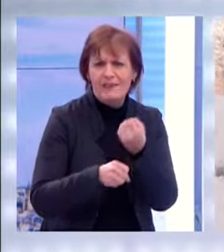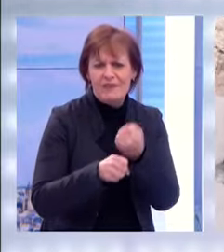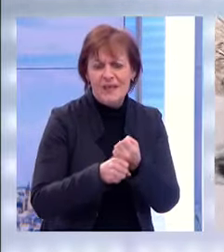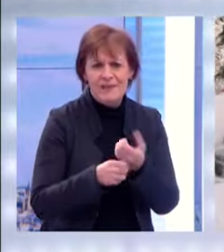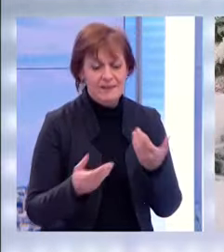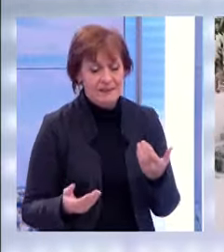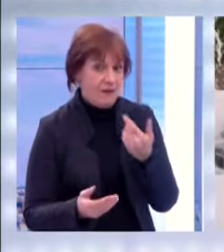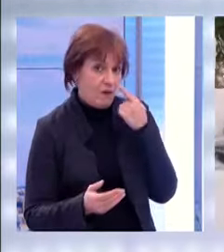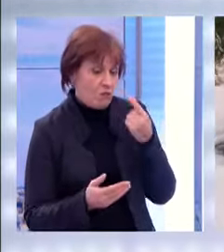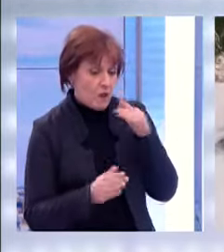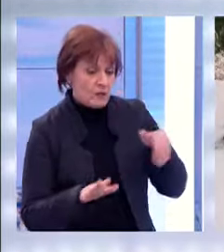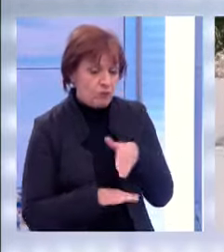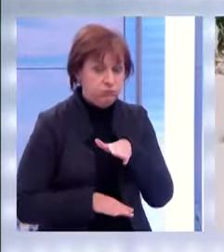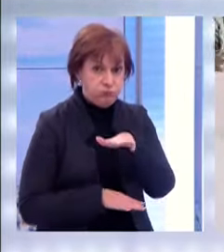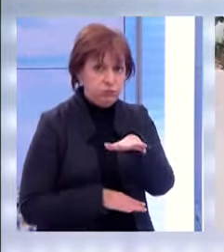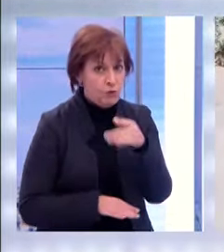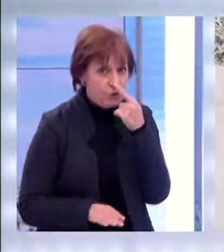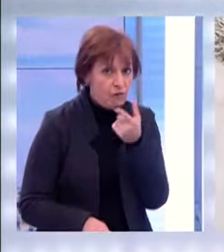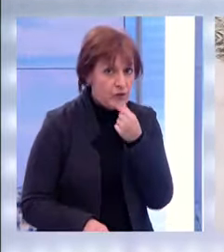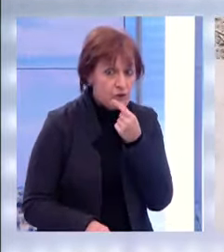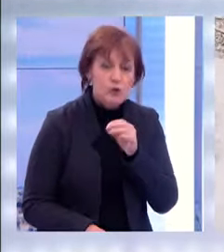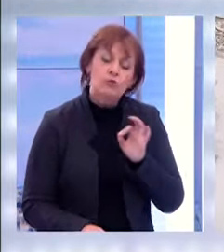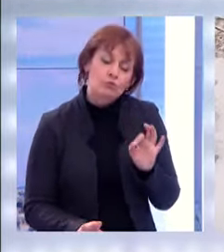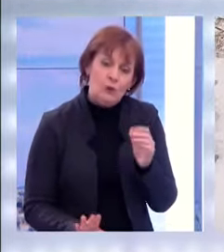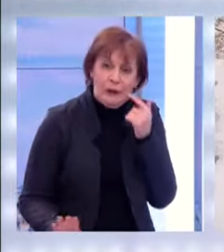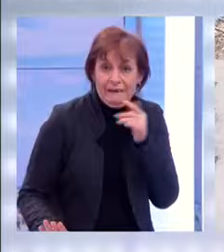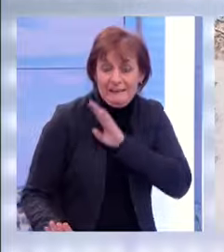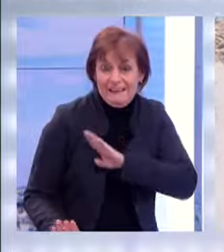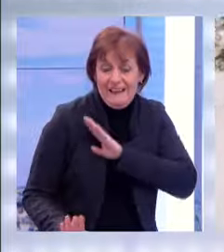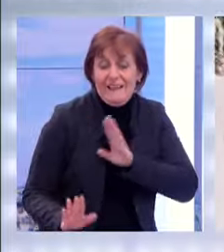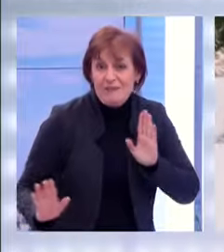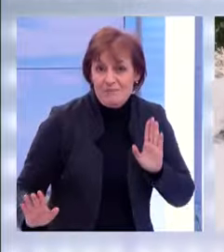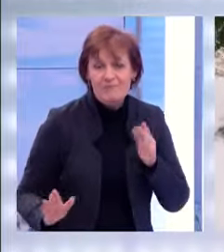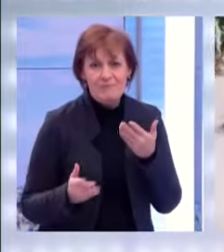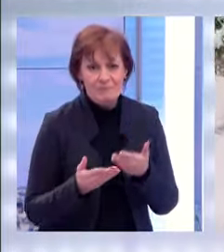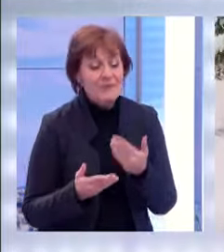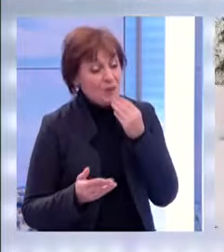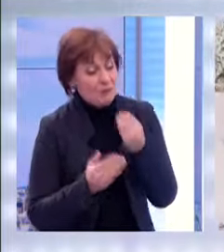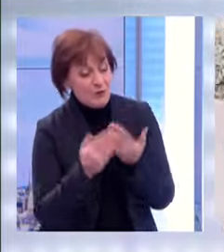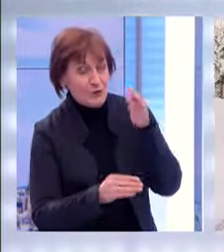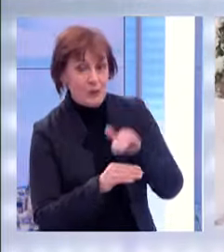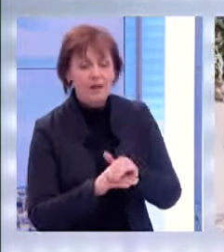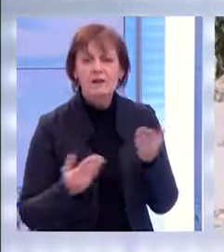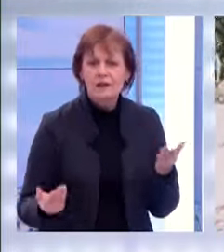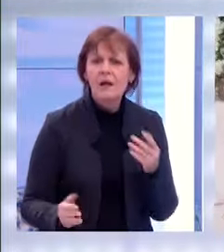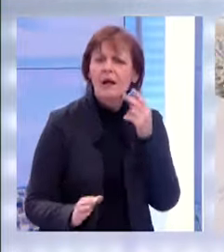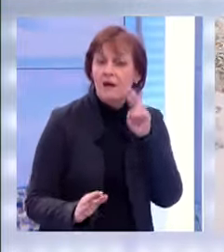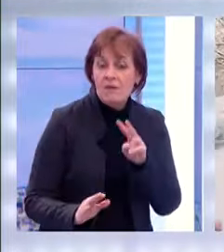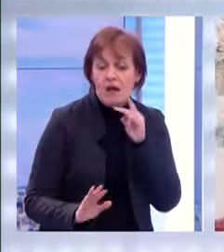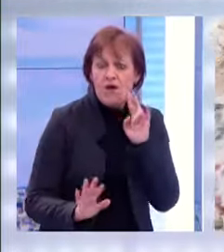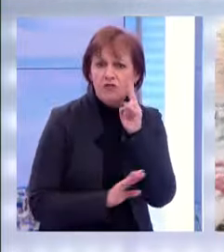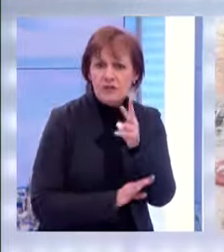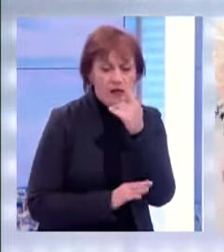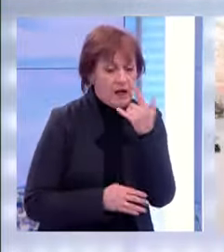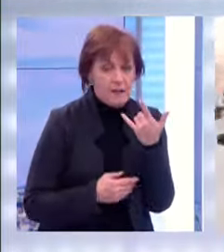Vous pensez que vous allez pouvoir sortir de la place facilement ? Oui, je pense qu'on va essayer. La majorité des automobilistes